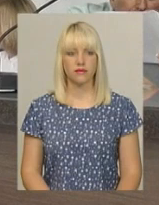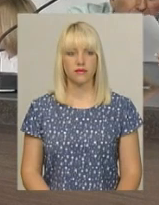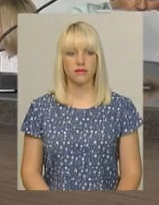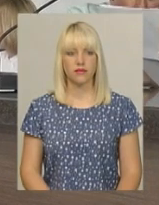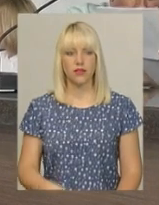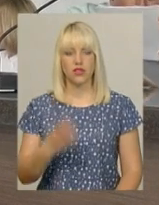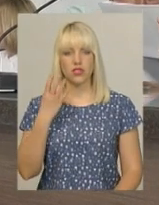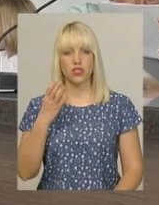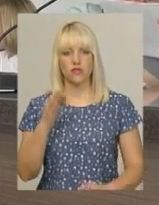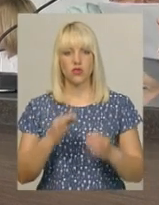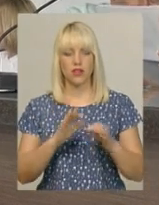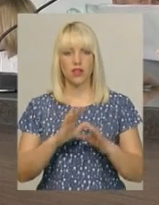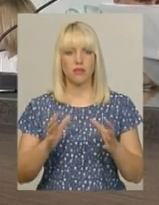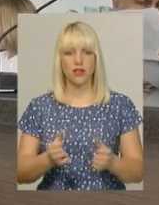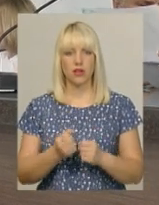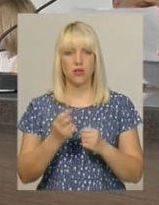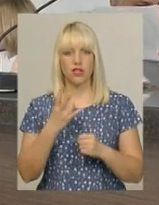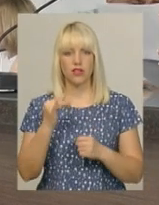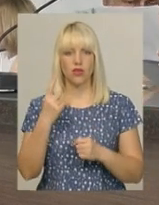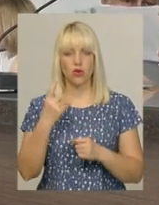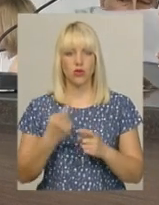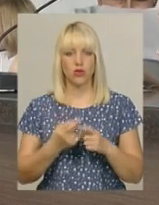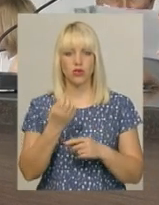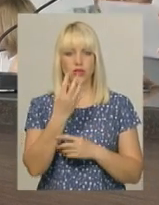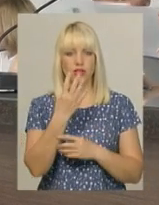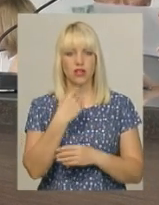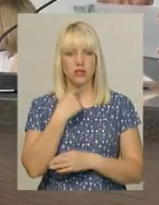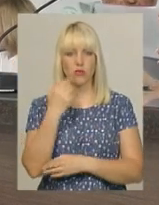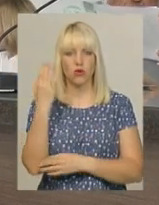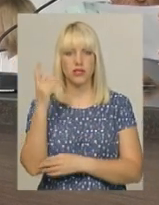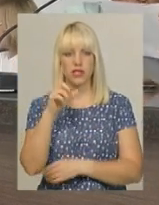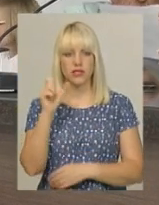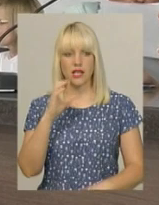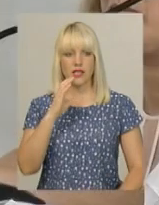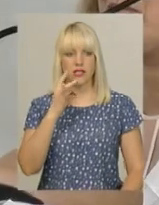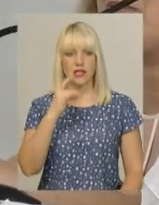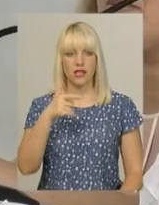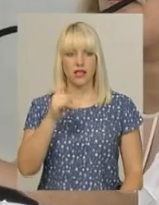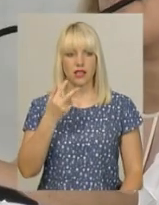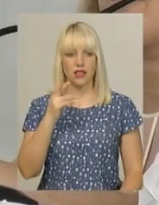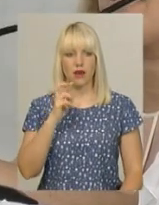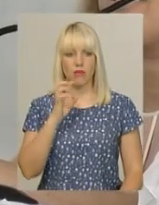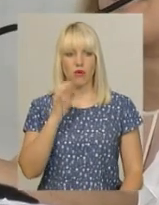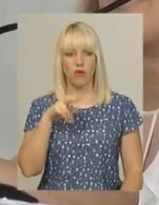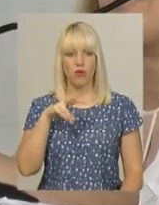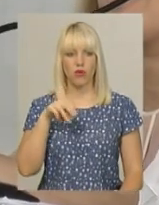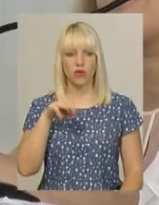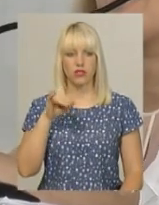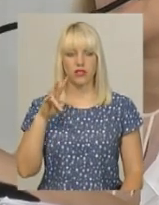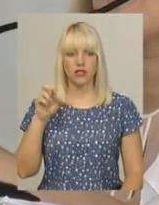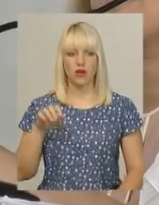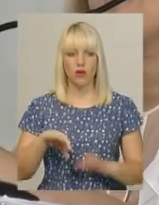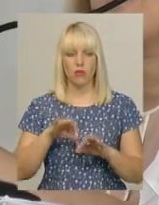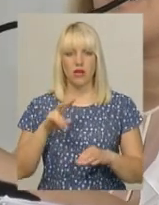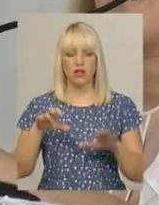Четверо суддів не підтримали жодного кандидата. 14 проголосували за Сергія Болотіна. Обрати на посаду голови